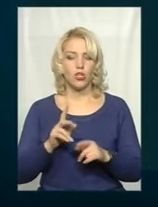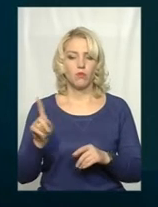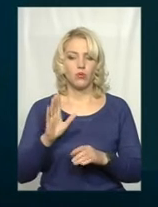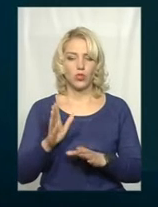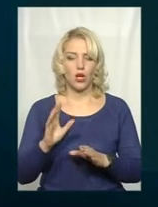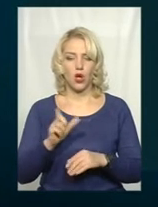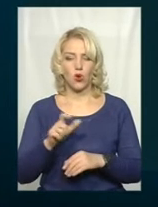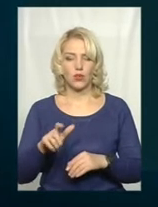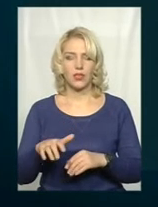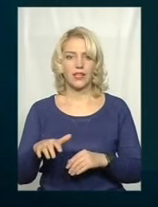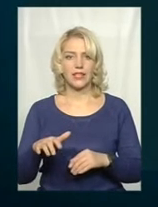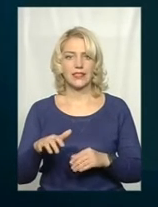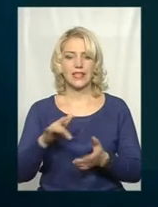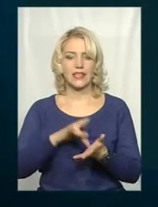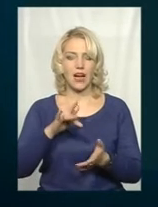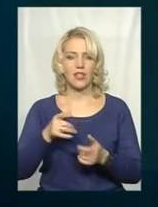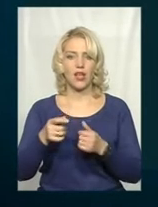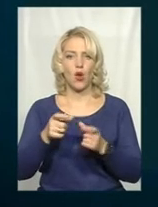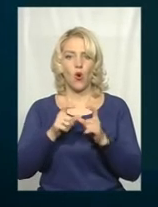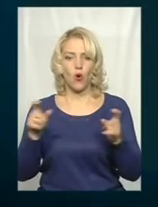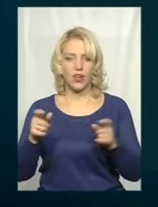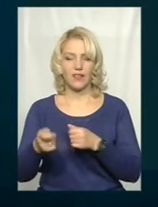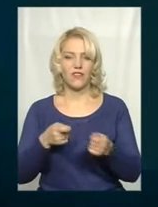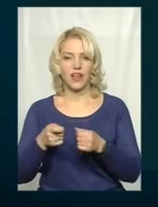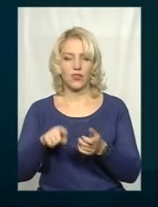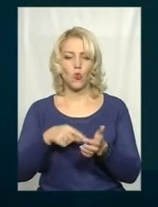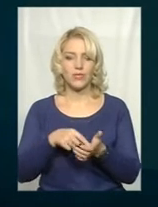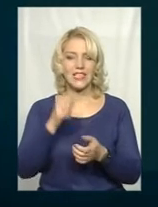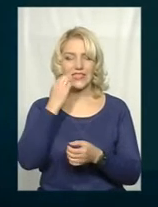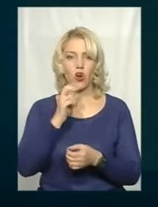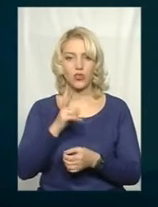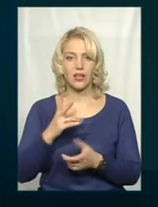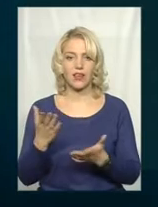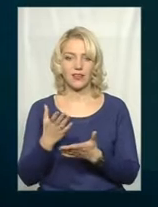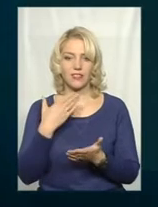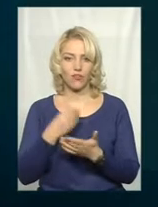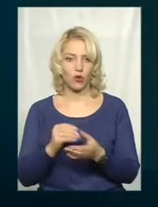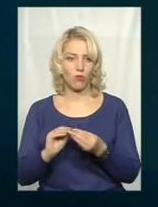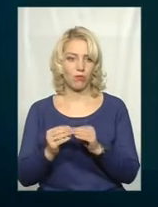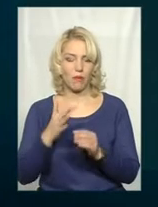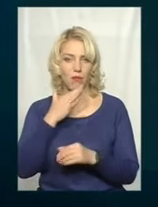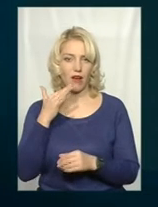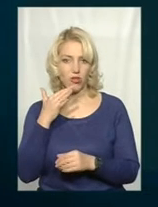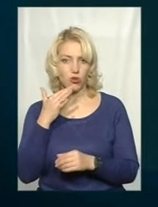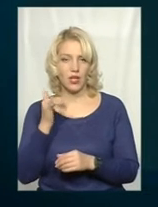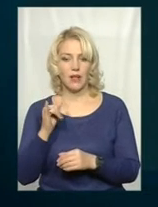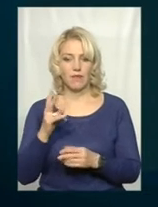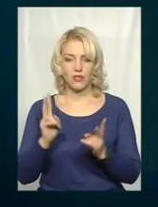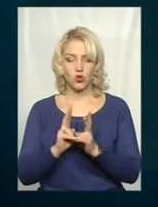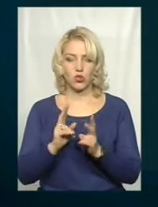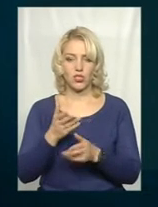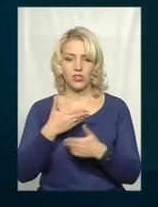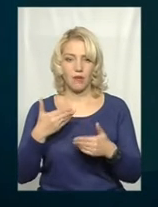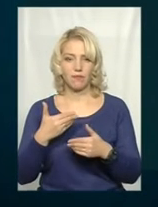мати центральні органи влади в місті Старокостянтиніві, в яких зараз своїх проблем дуже багато. На зустріч нам